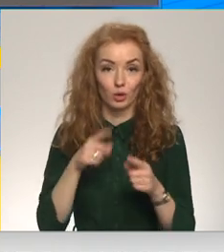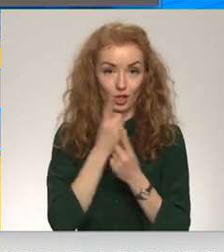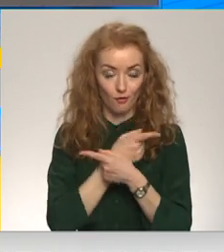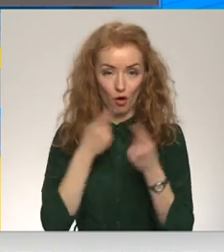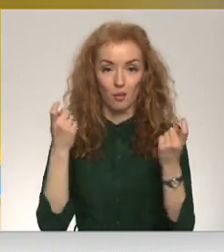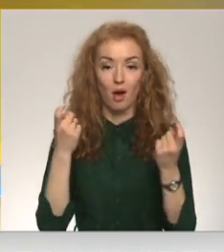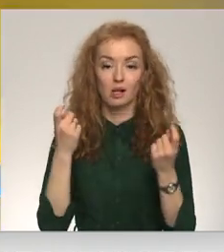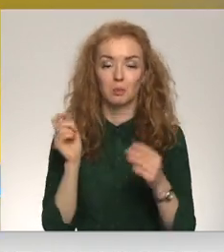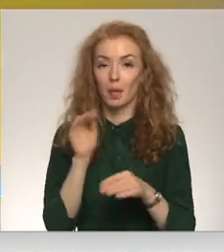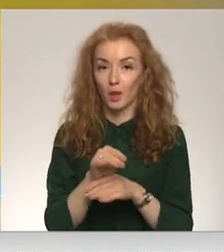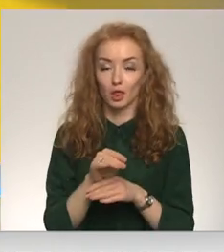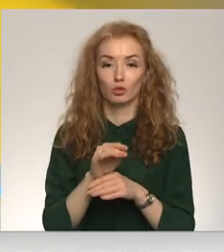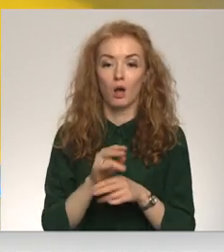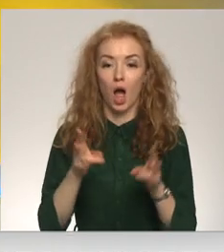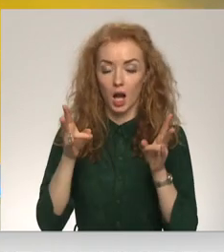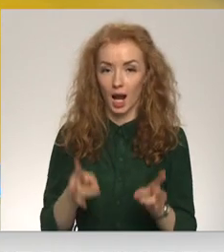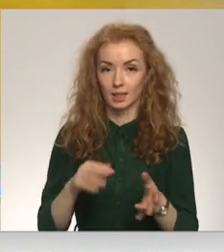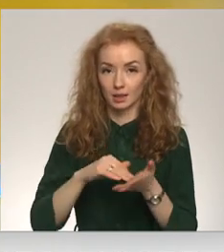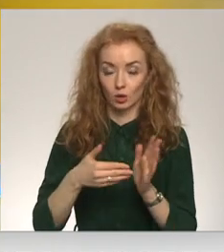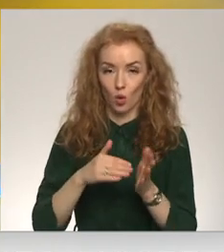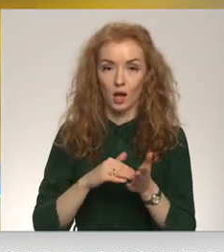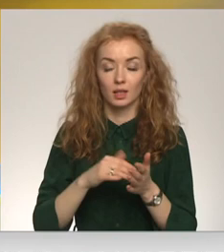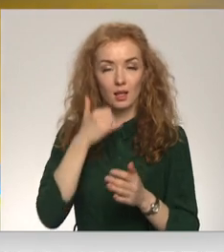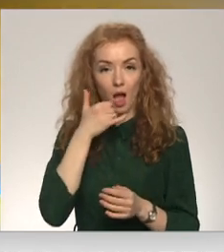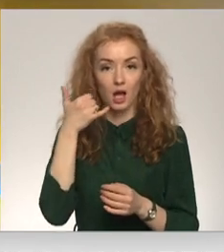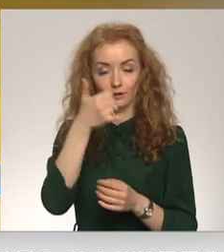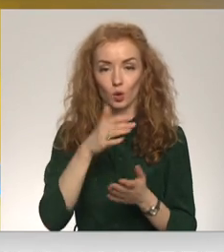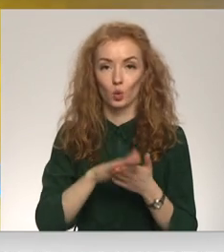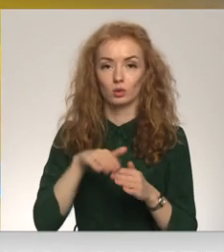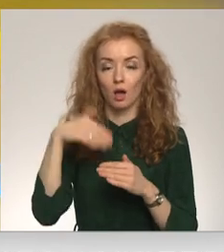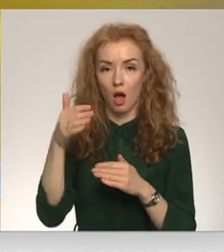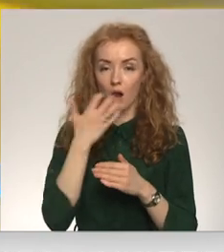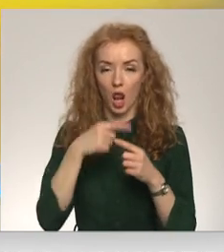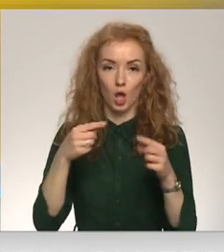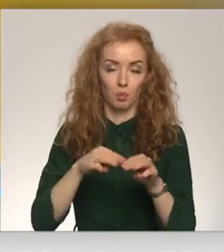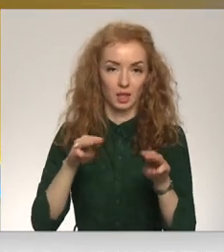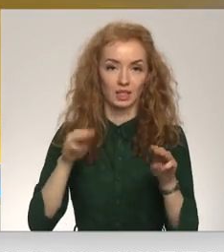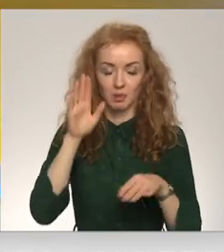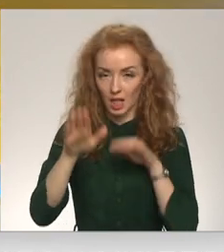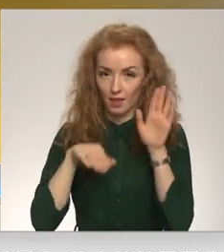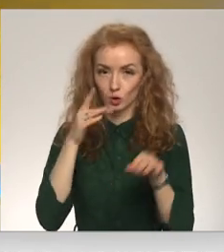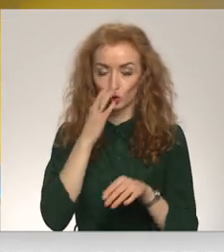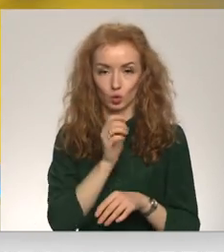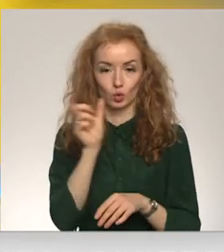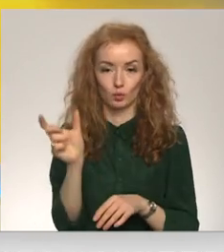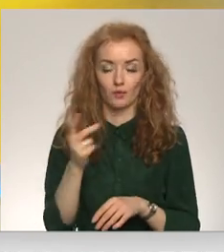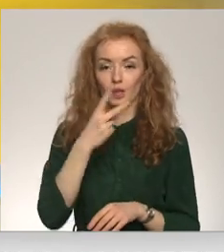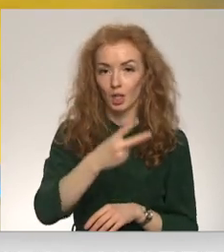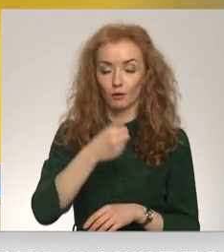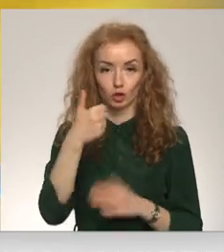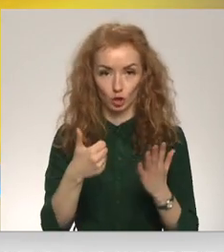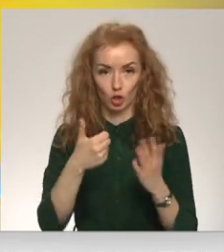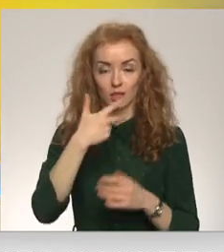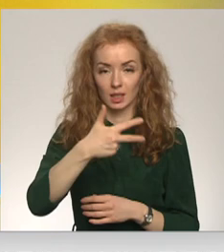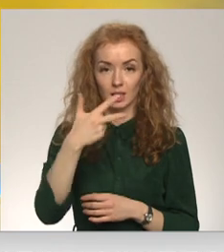piebildīšu, ka ārkārtējā situācijā ir jāzvan uz ārlietu ministrijas dienakts palīdzības tālruni. 2 6 3 3